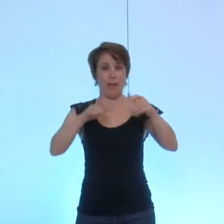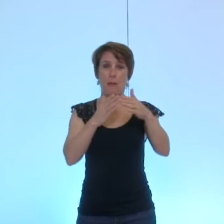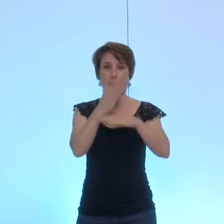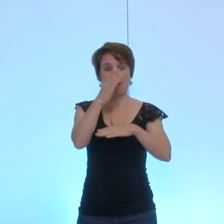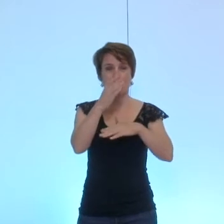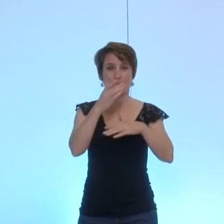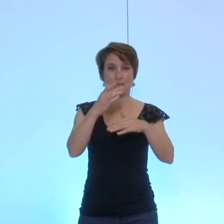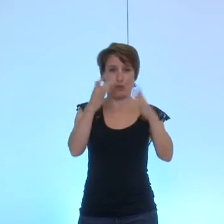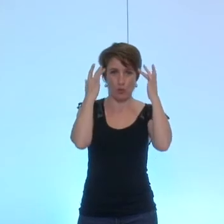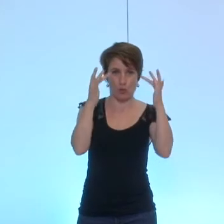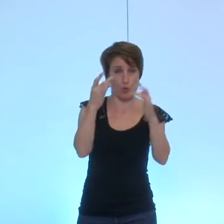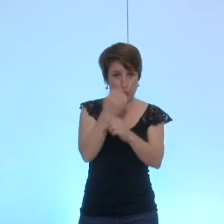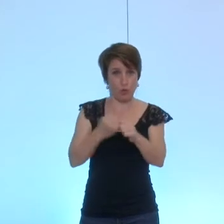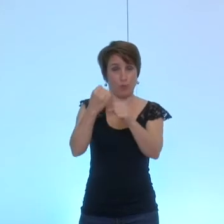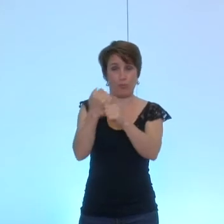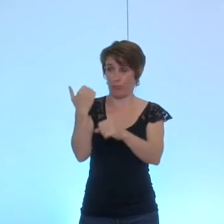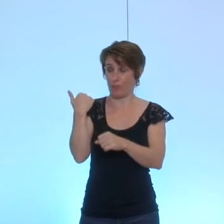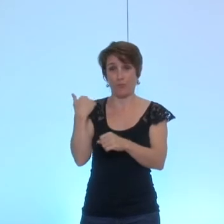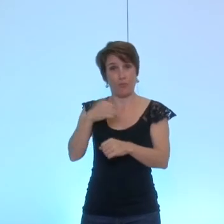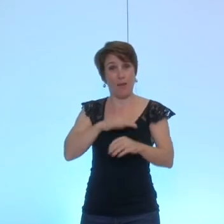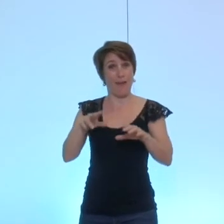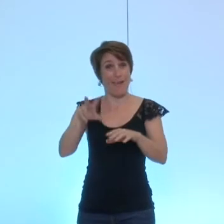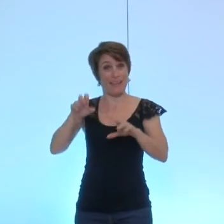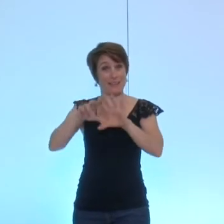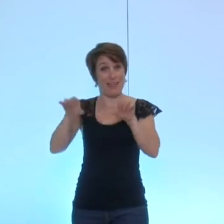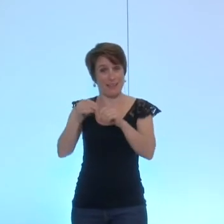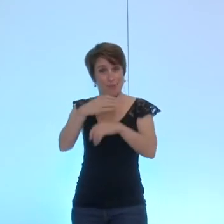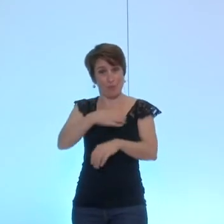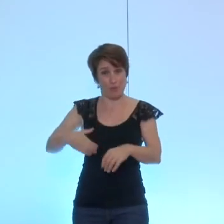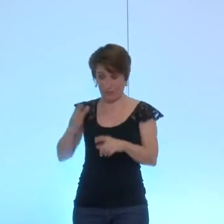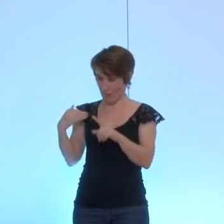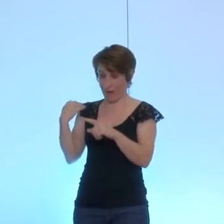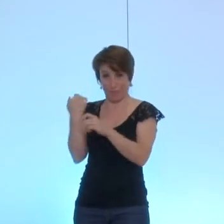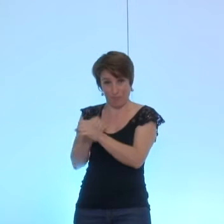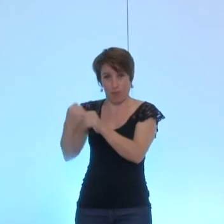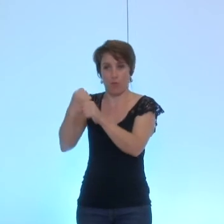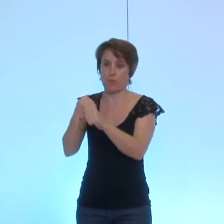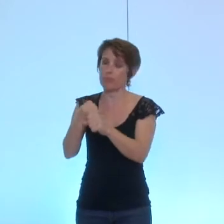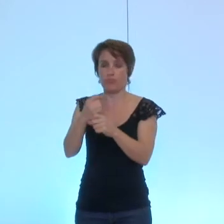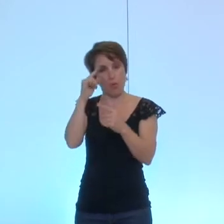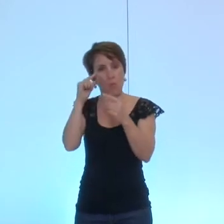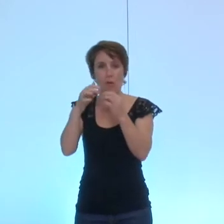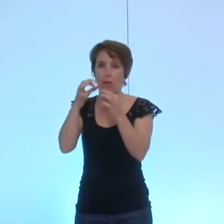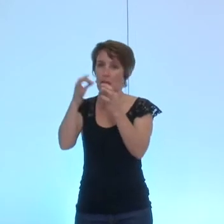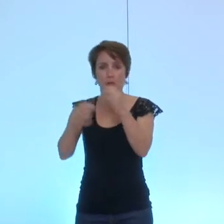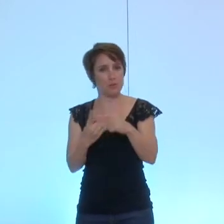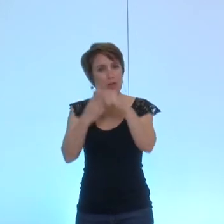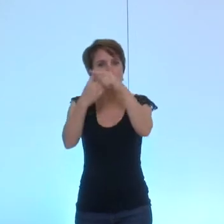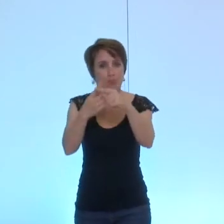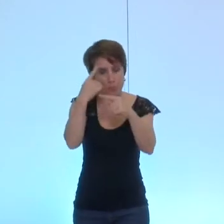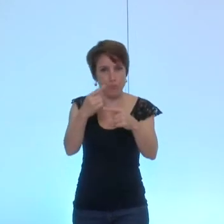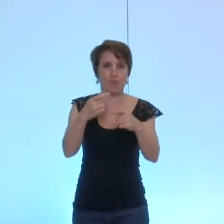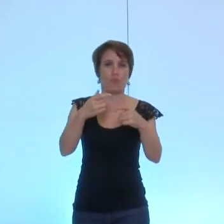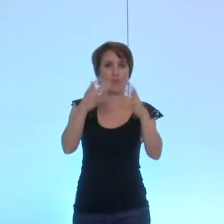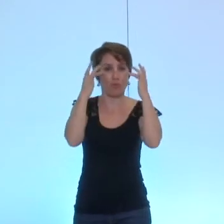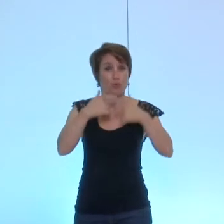municipalité précédente est une réussite sociale et une valorisation des programmes culturels de notre ville l'action consiste